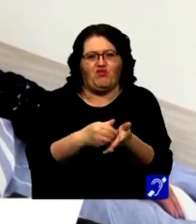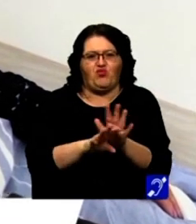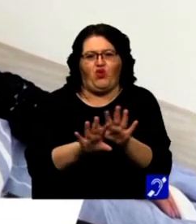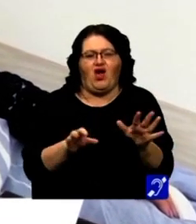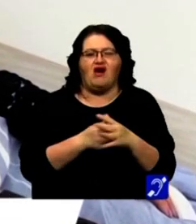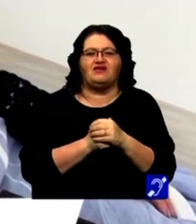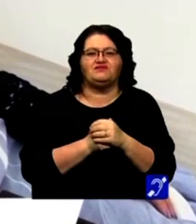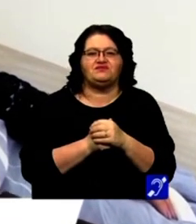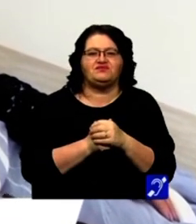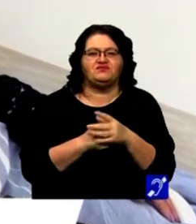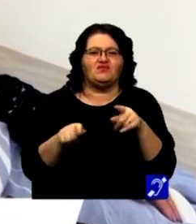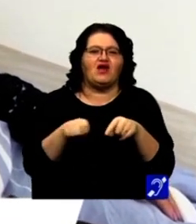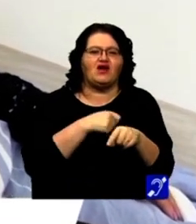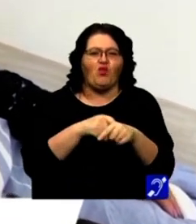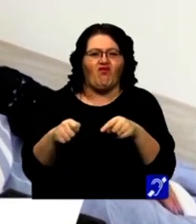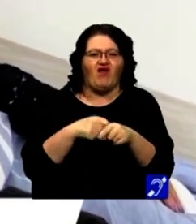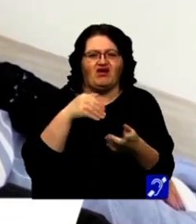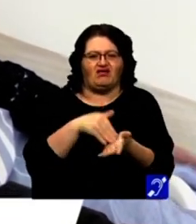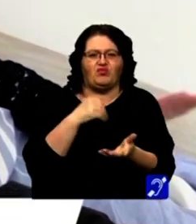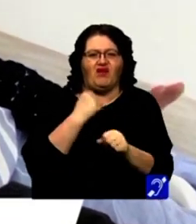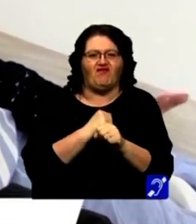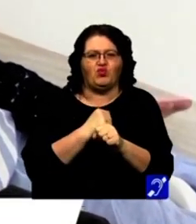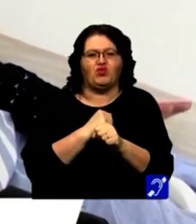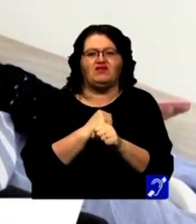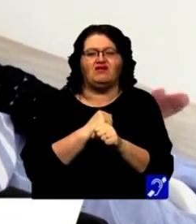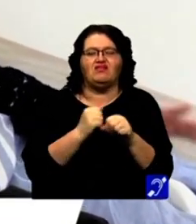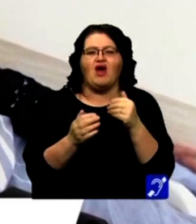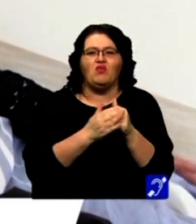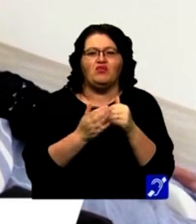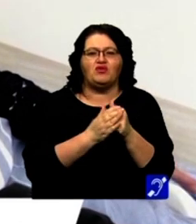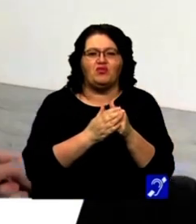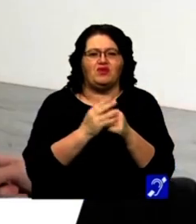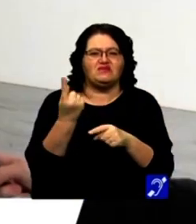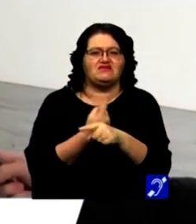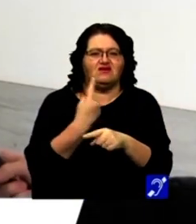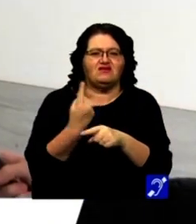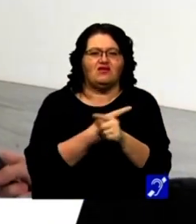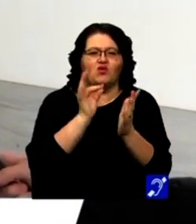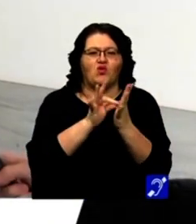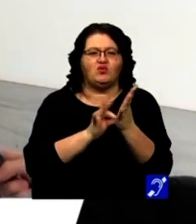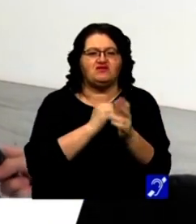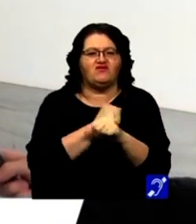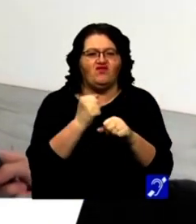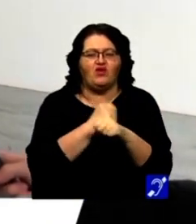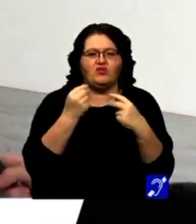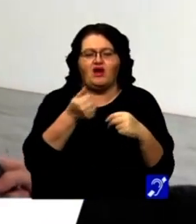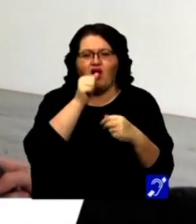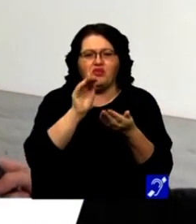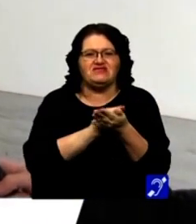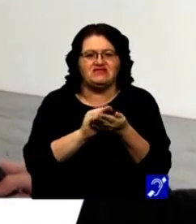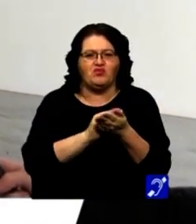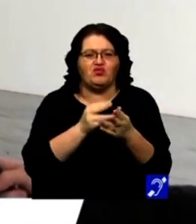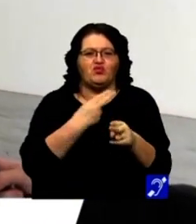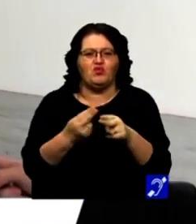necesar renovarea asta. Ne apropiam de cei din Occident. Condiții foarte bune. Apă, săpun,